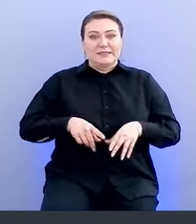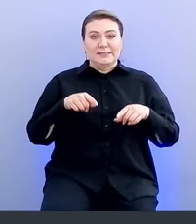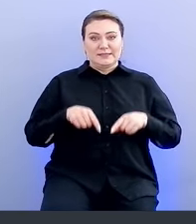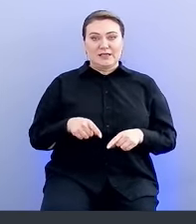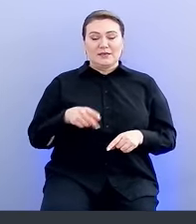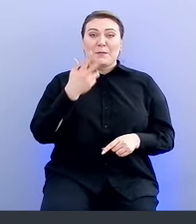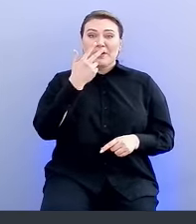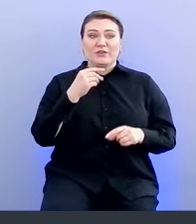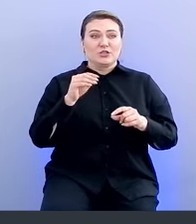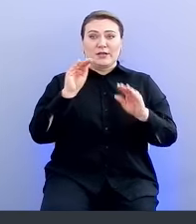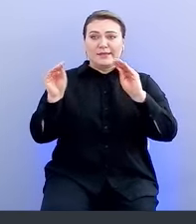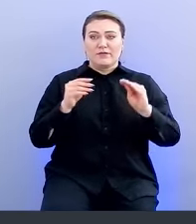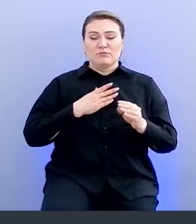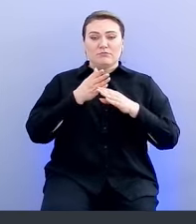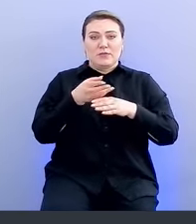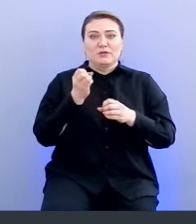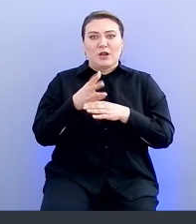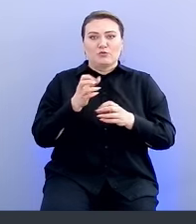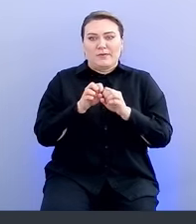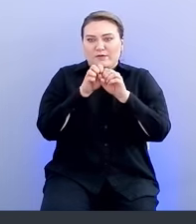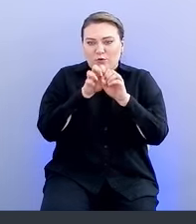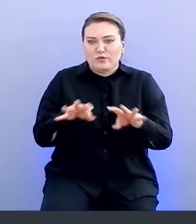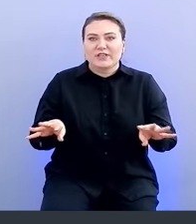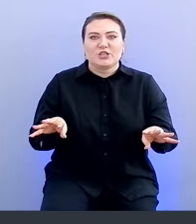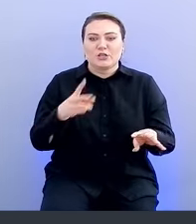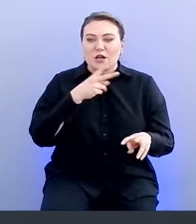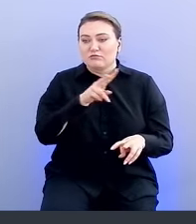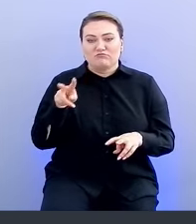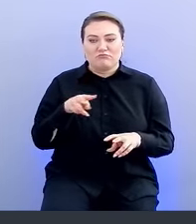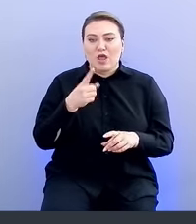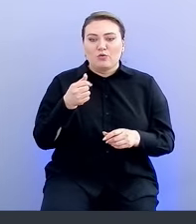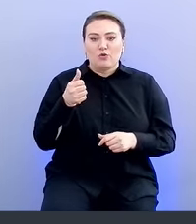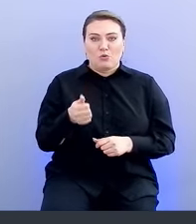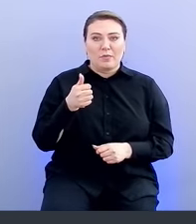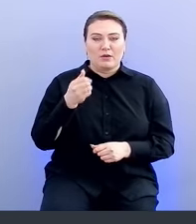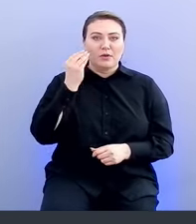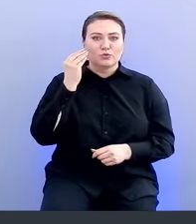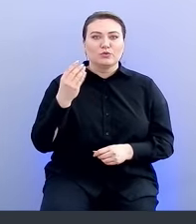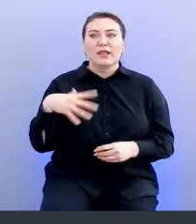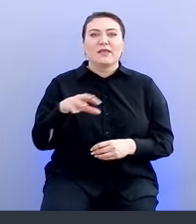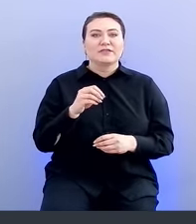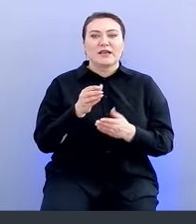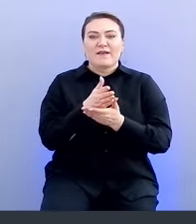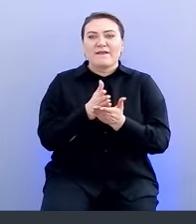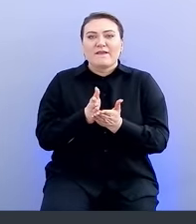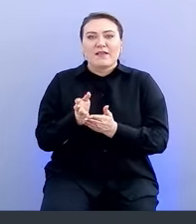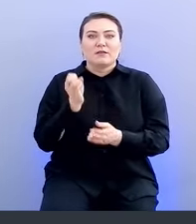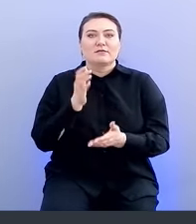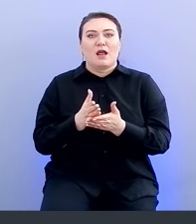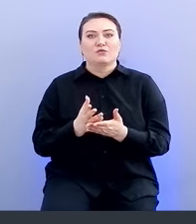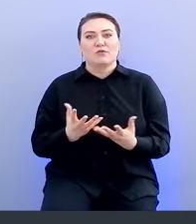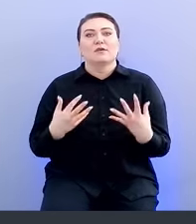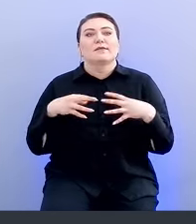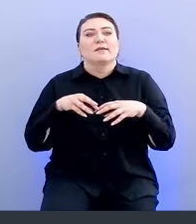первичный интерфейс, они сразу попадают в кросс-веточный триаж и по сути одной кнопкой для всех веток сразу они